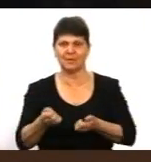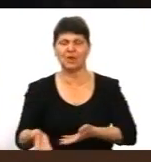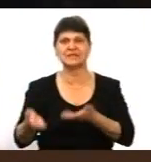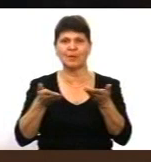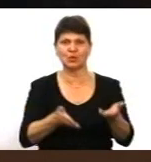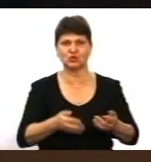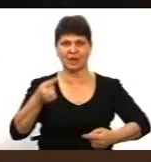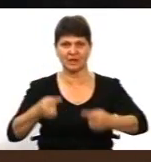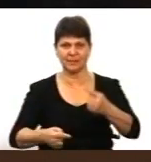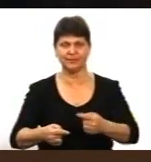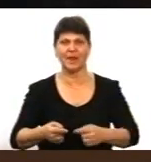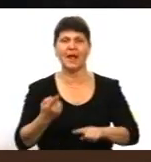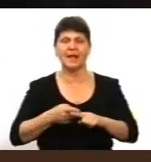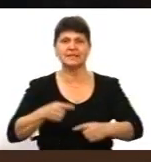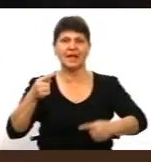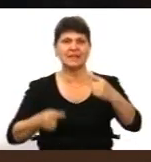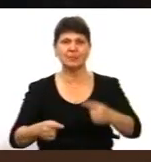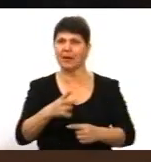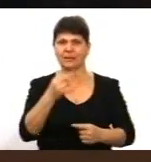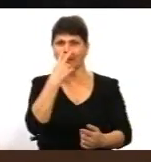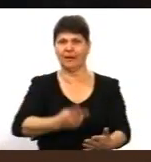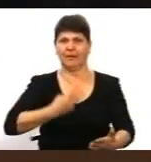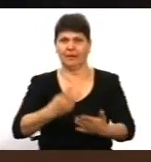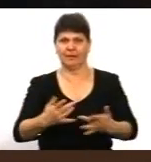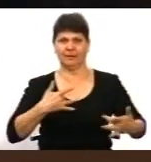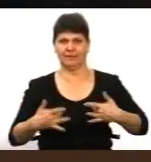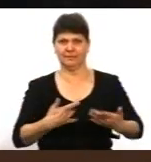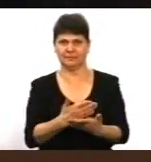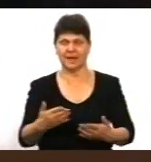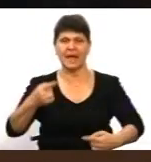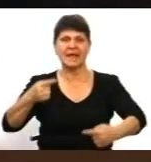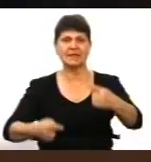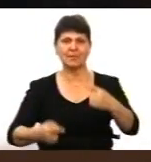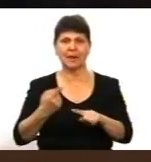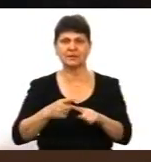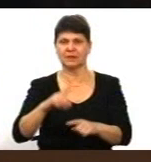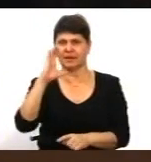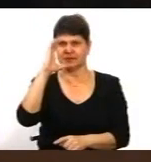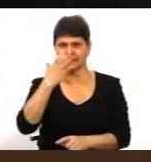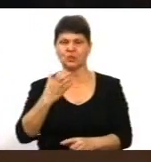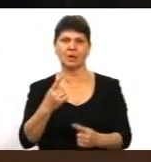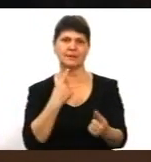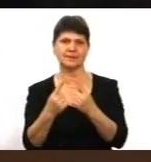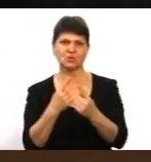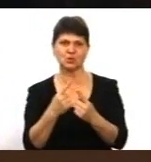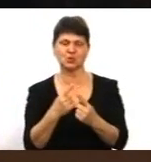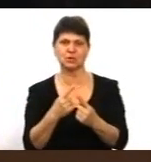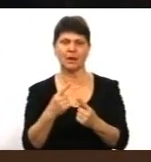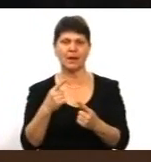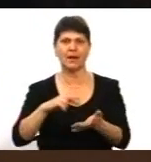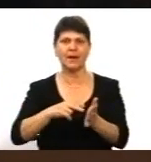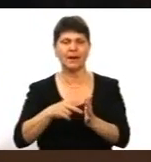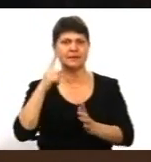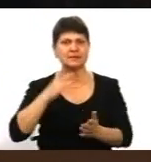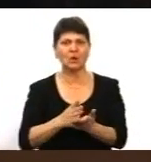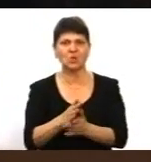Дебати робляться не заради видовища на стадіон. Дебати – це серйозна дискусія про стратегію розвитку країни,